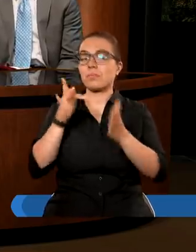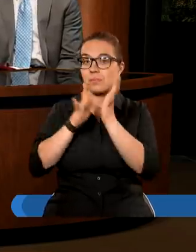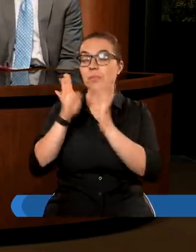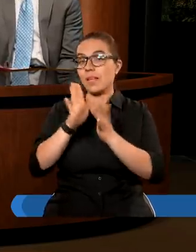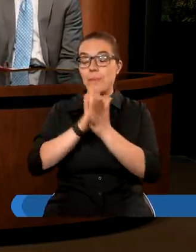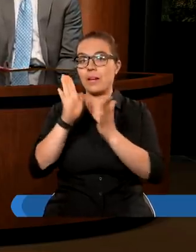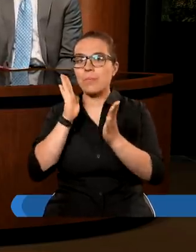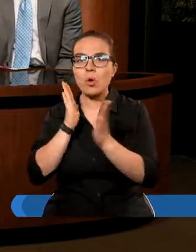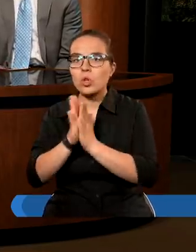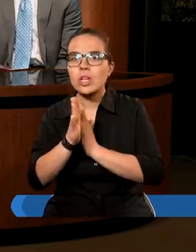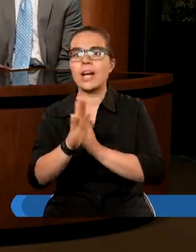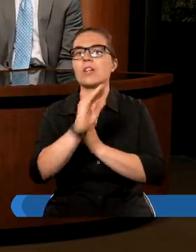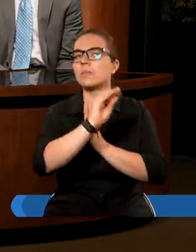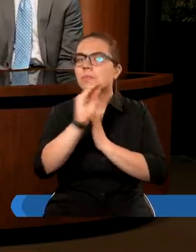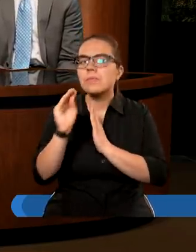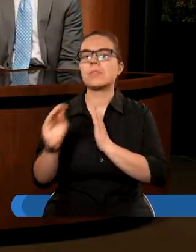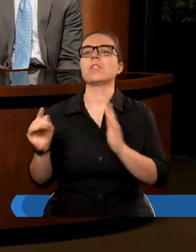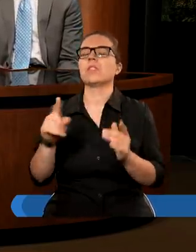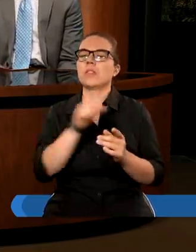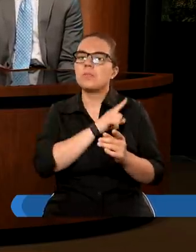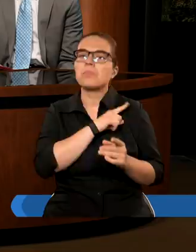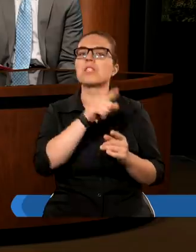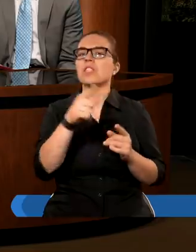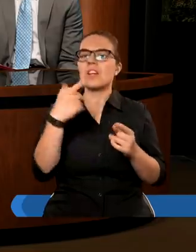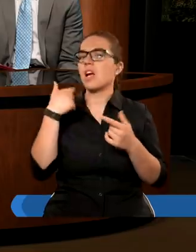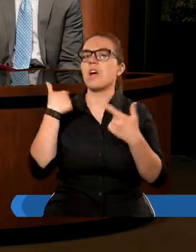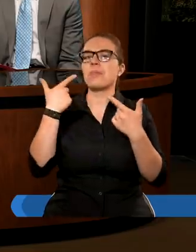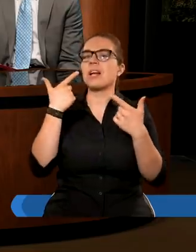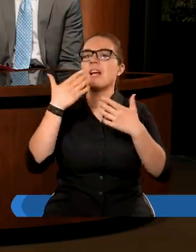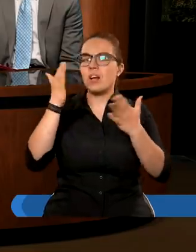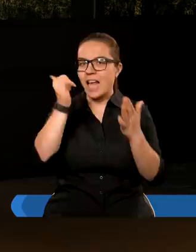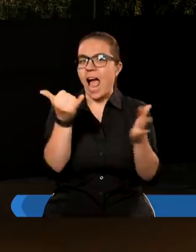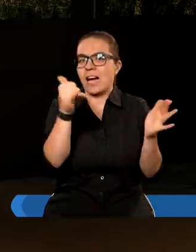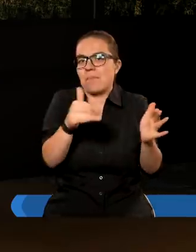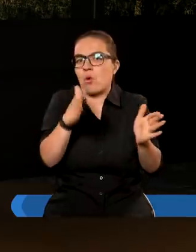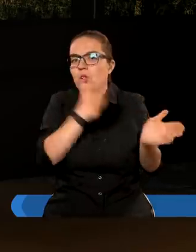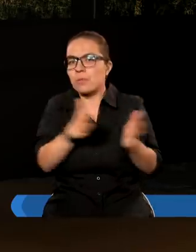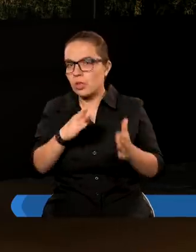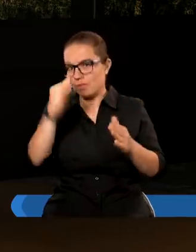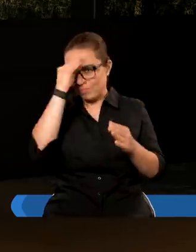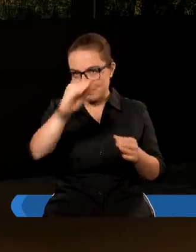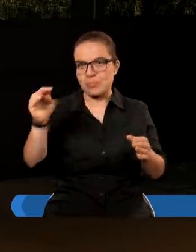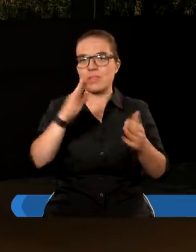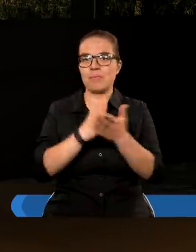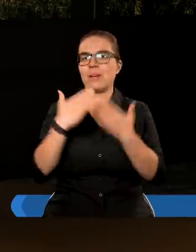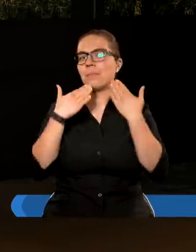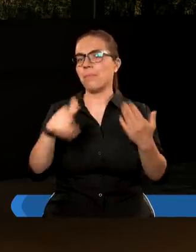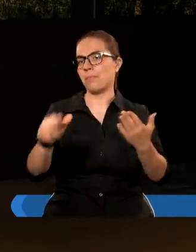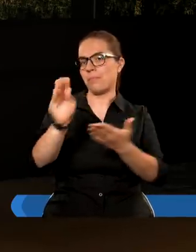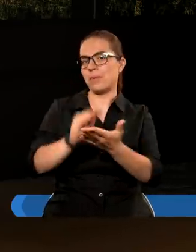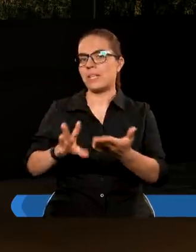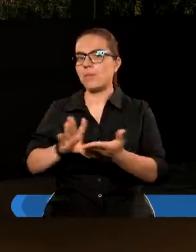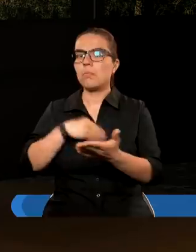do uczniów wytłumaczył mi, jakie będą zwiedzenia, jak, w jaki sposób mogą się przygotować, co im grozi w świecie.